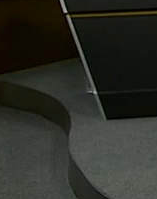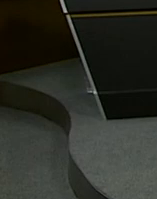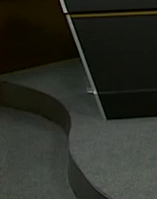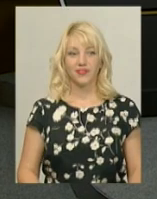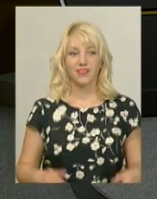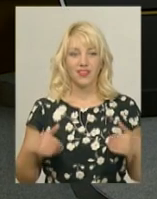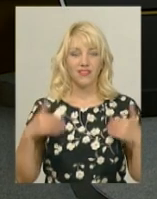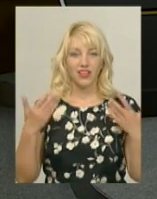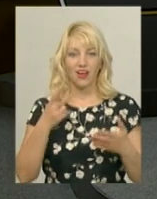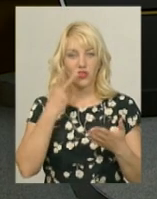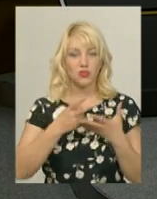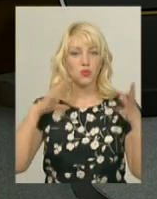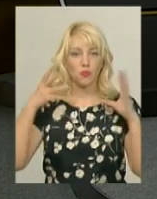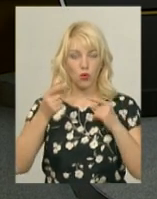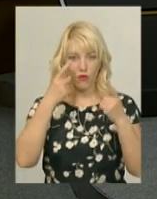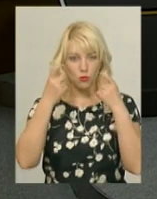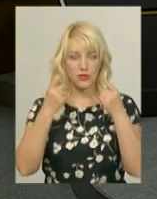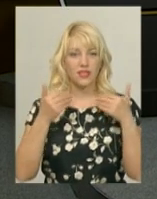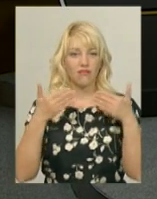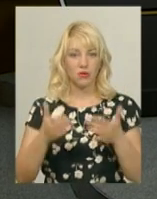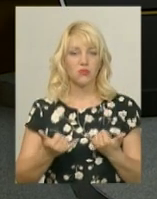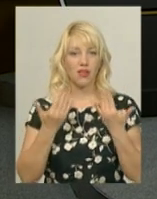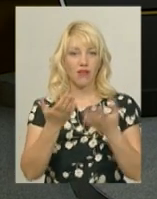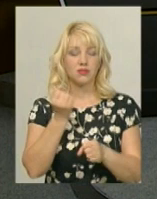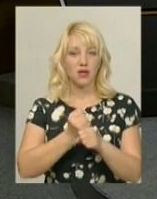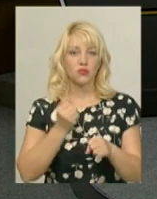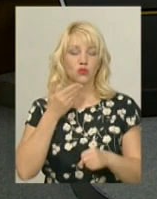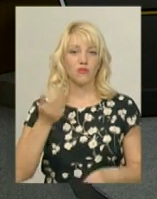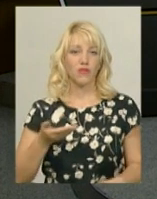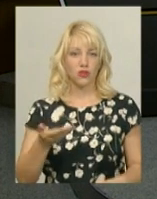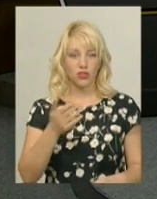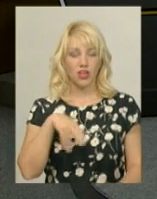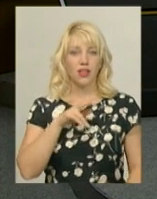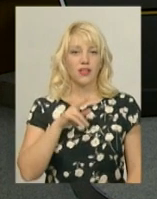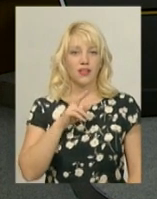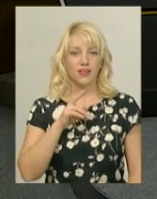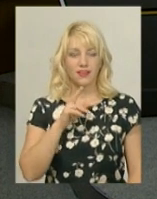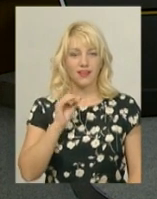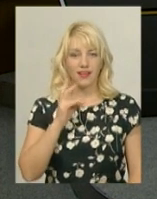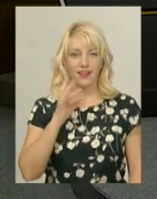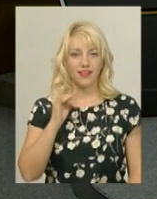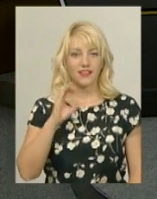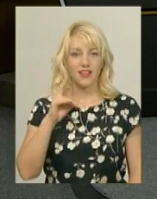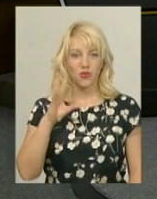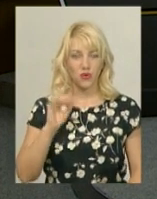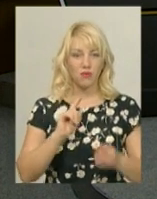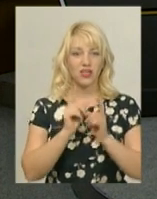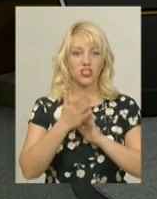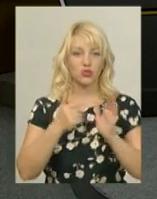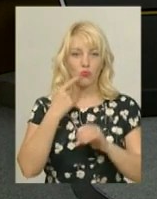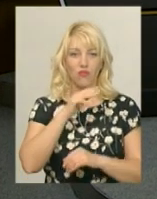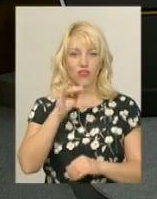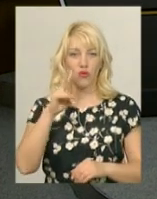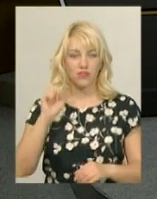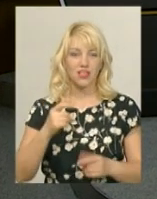Вітаю, ви дивитесь підсумковий інформаційний випуск. У студії для вас працюють ведуча Дарина Денисенко, переклад на жестову мову Оксана Фіновська